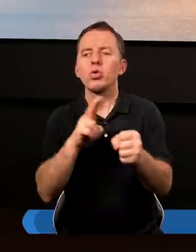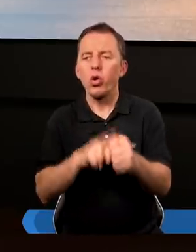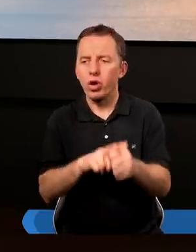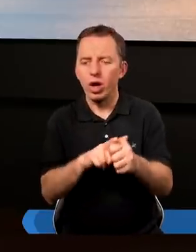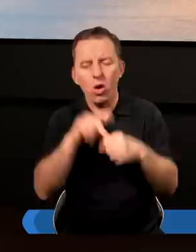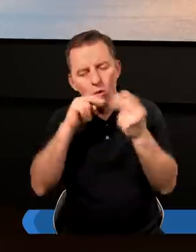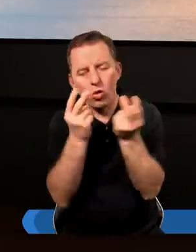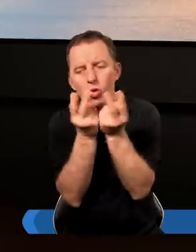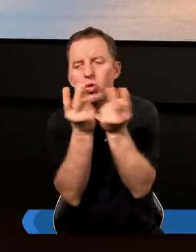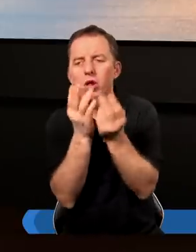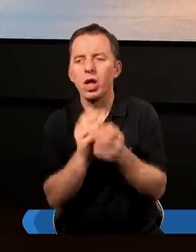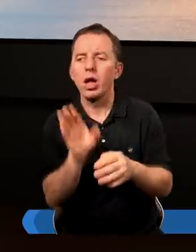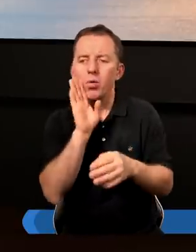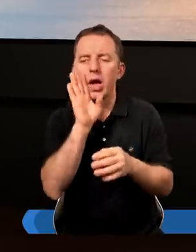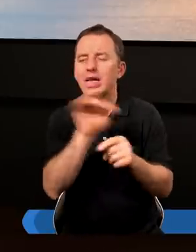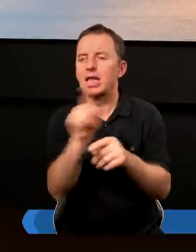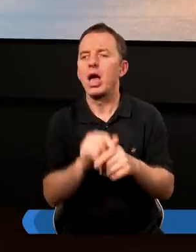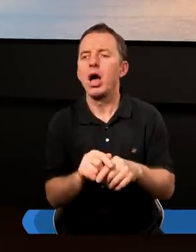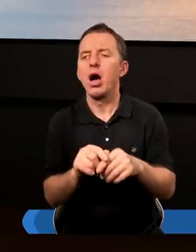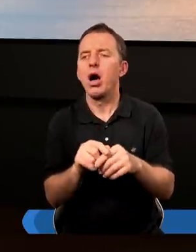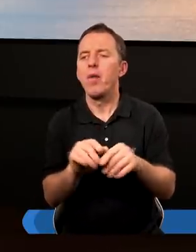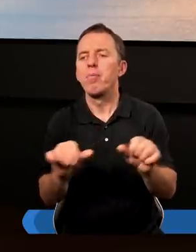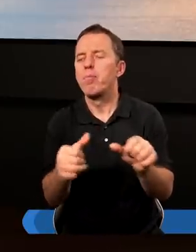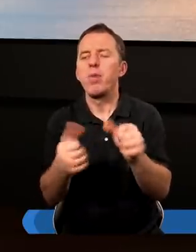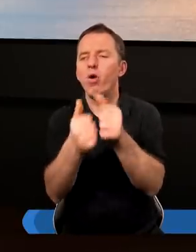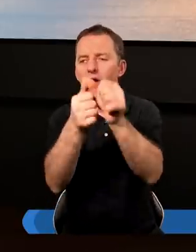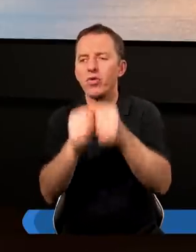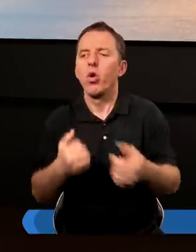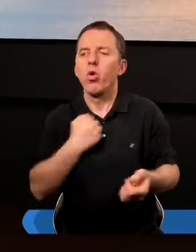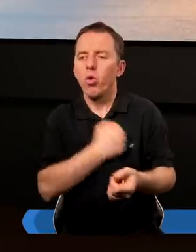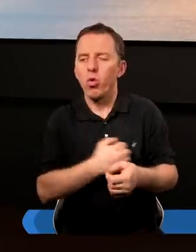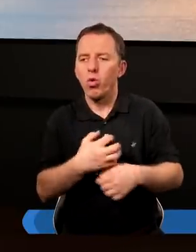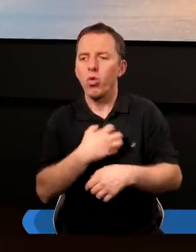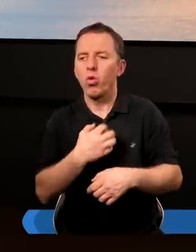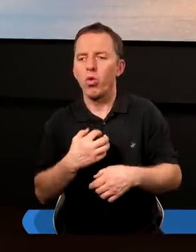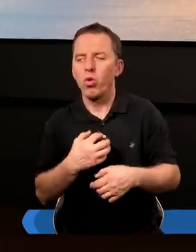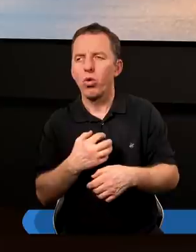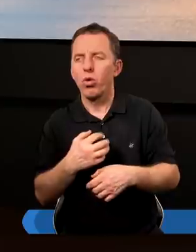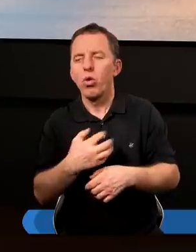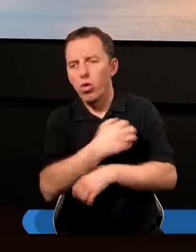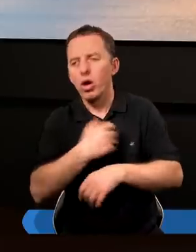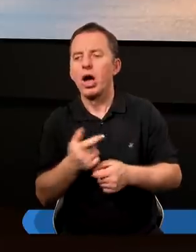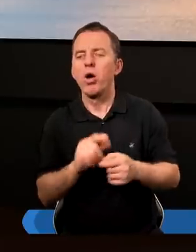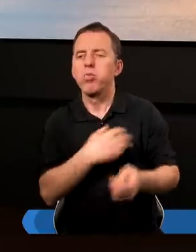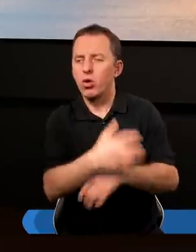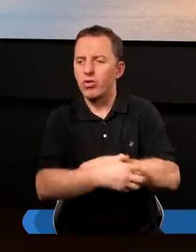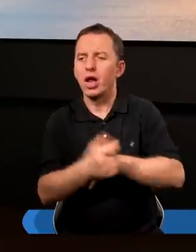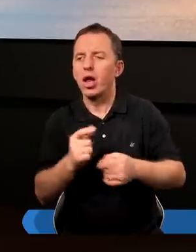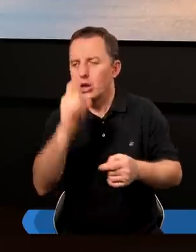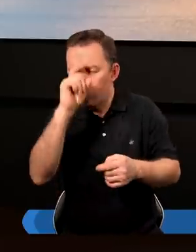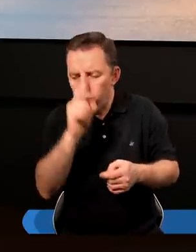którą utożsamia wręcz z bałwochwalstwem, z ubóstwianiem, prawda? Ale ten przymiotnik złą